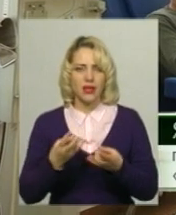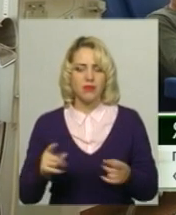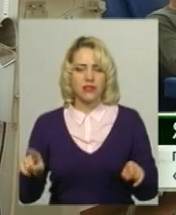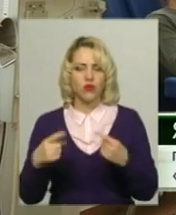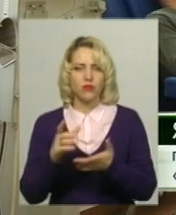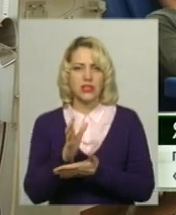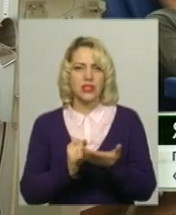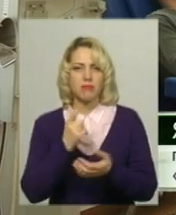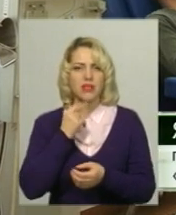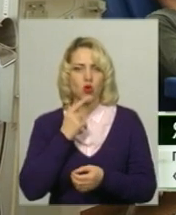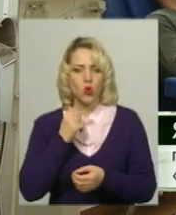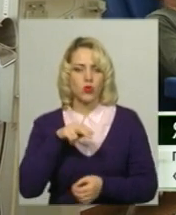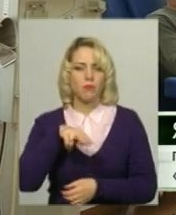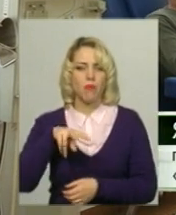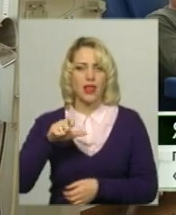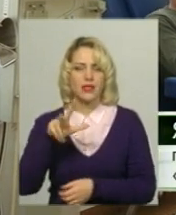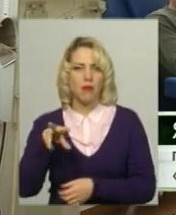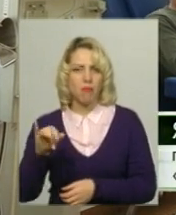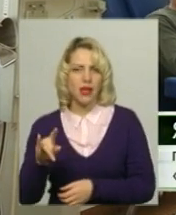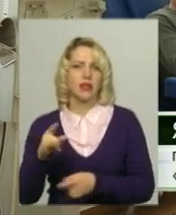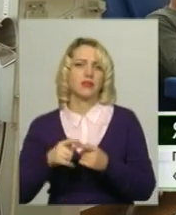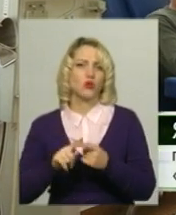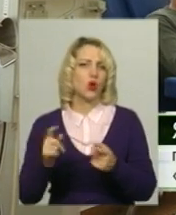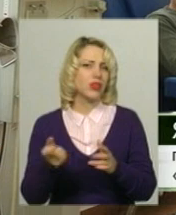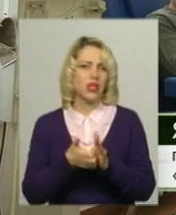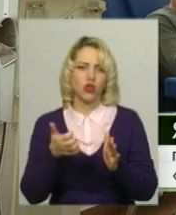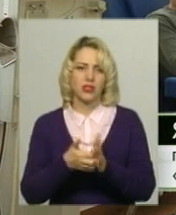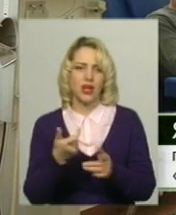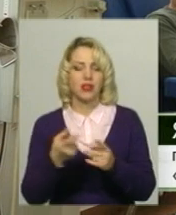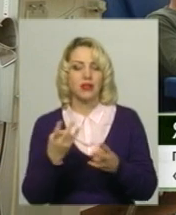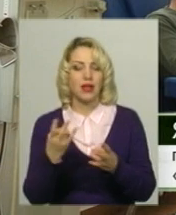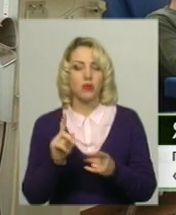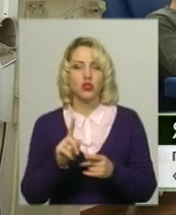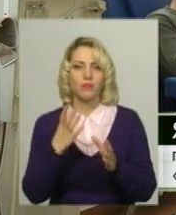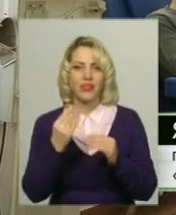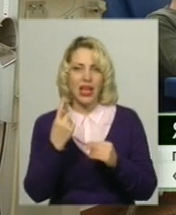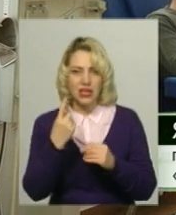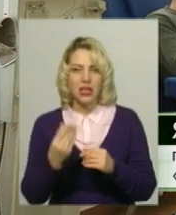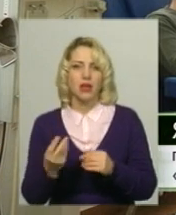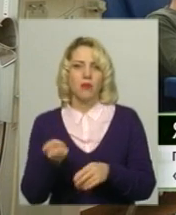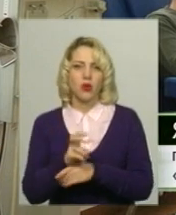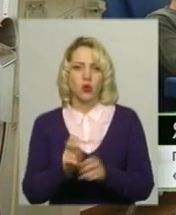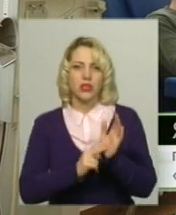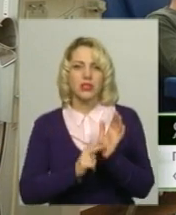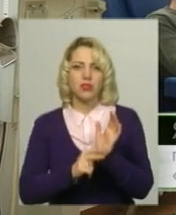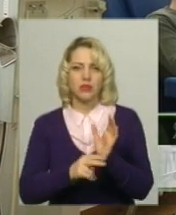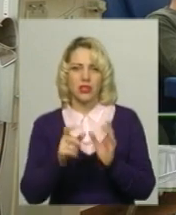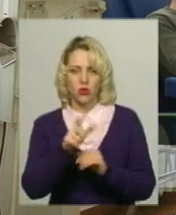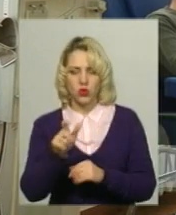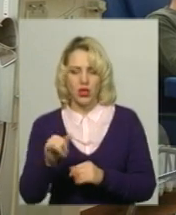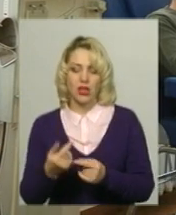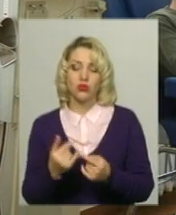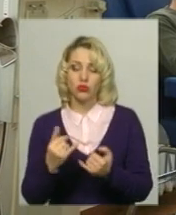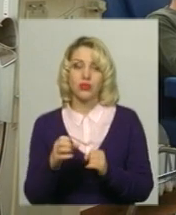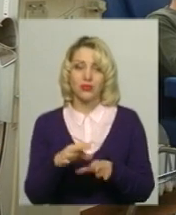певний крові і плазми, нам завжди необхідно, хоча б ось так, щоб в день до 70 чоловік. Воно, ніби здається, і багато людей,